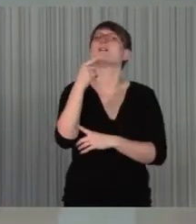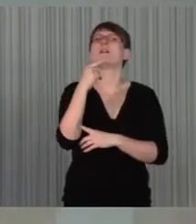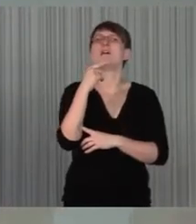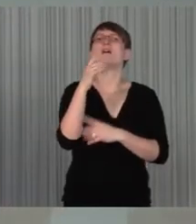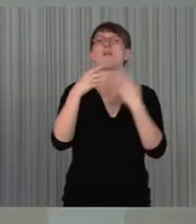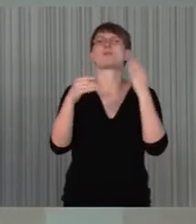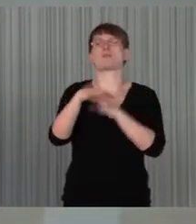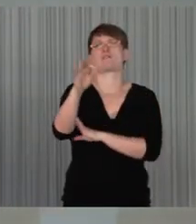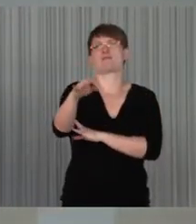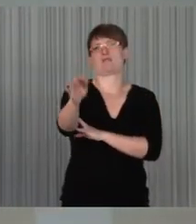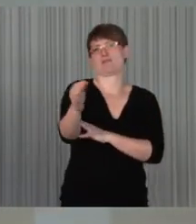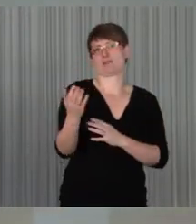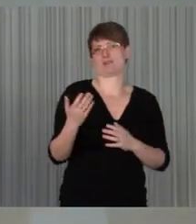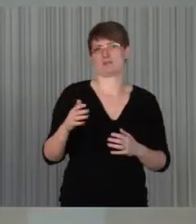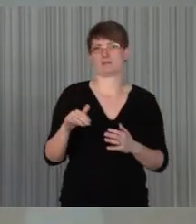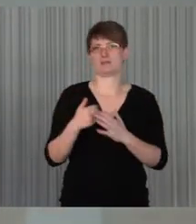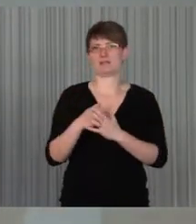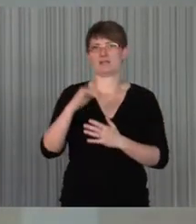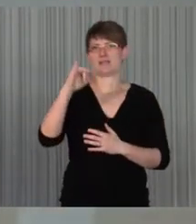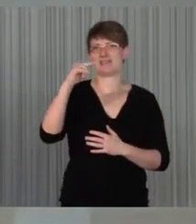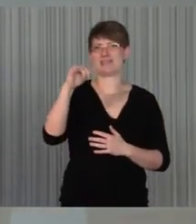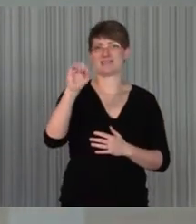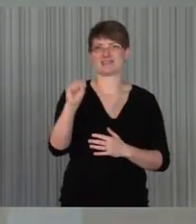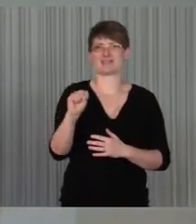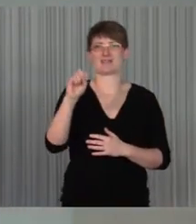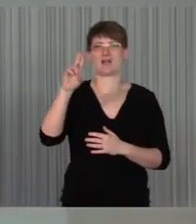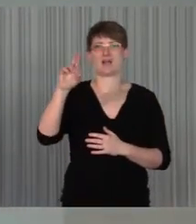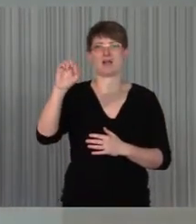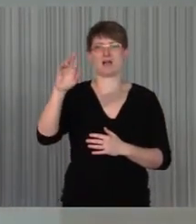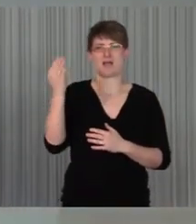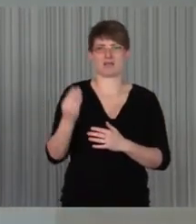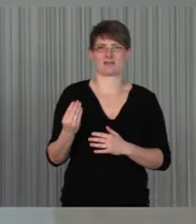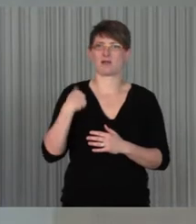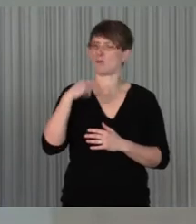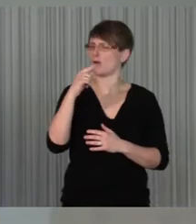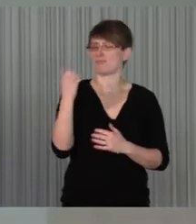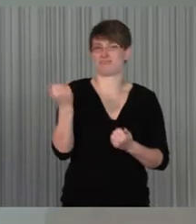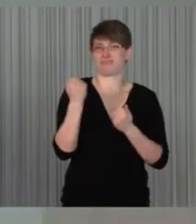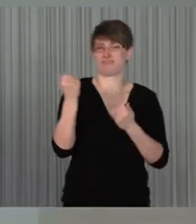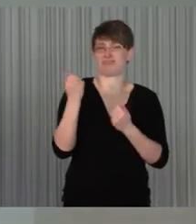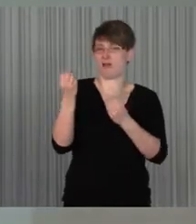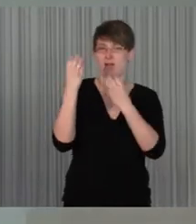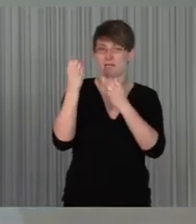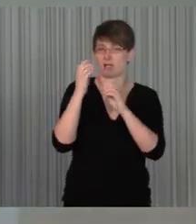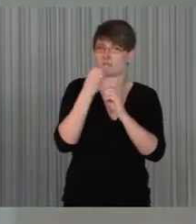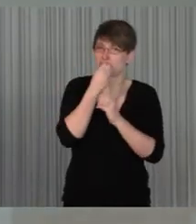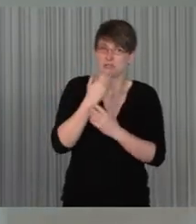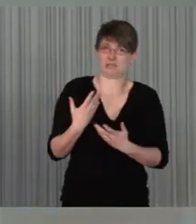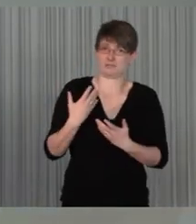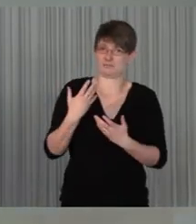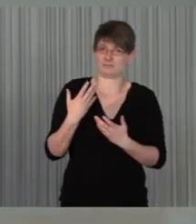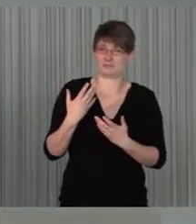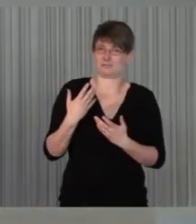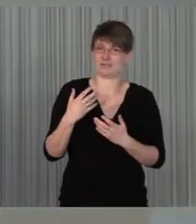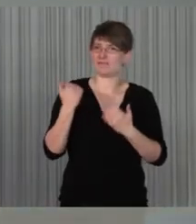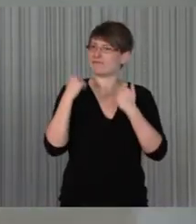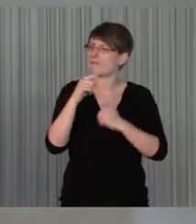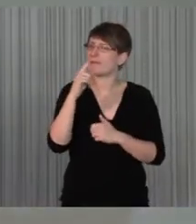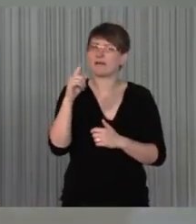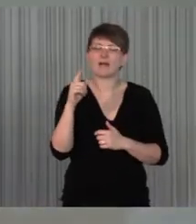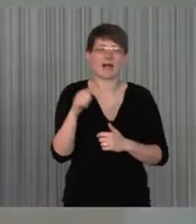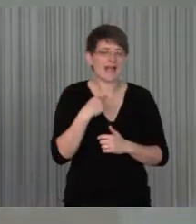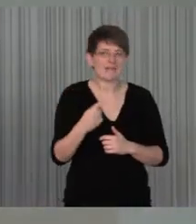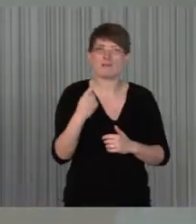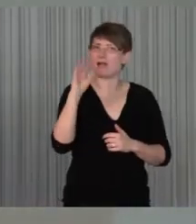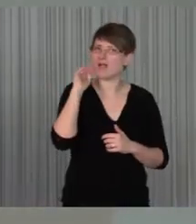auf Lösungen kommen. Auch da zum Beispiel war ich gestern in der Arbeitsgruppe, haben Sie das ganz unheimlich erklärt, das ist tatsächlich, wenn man einmal